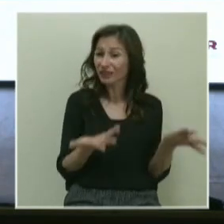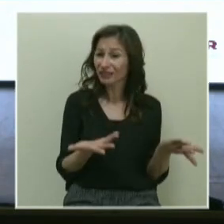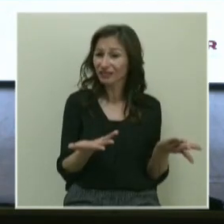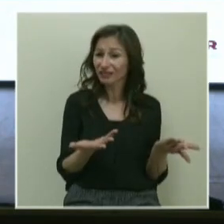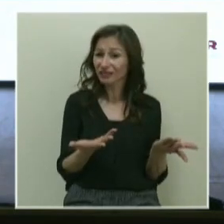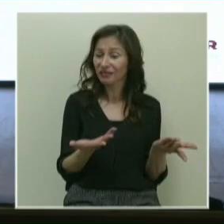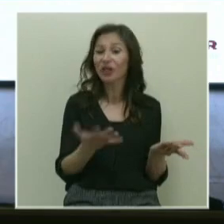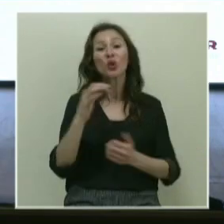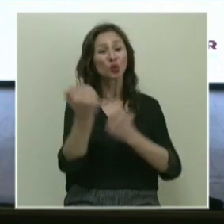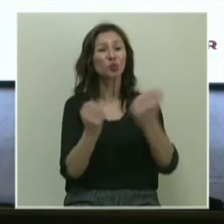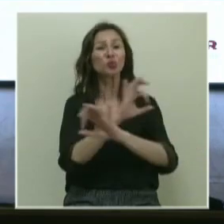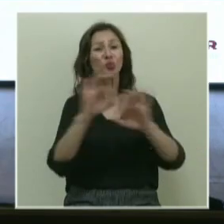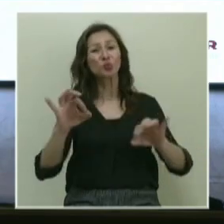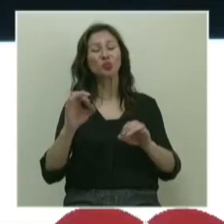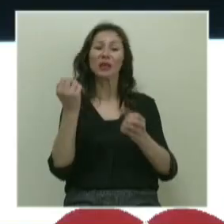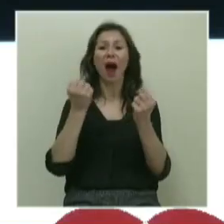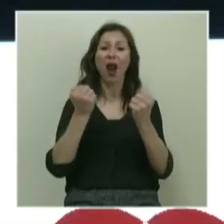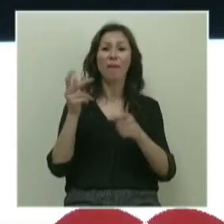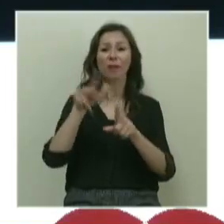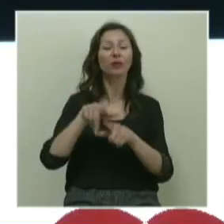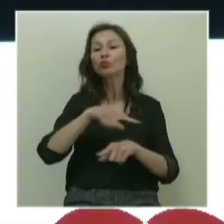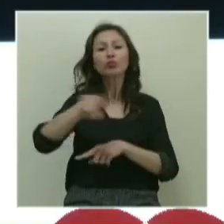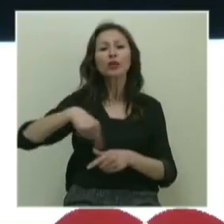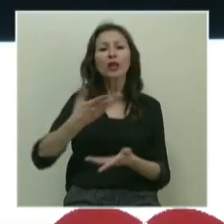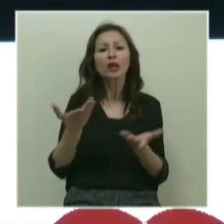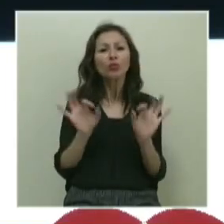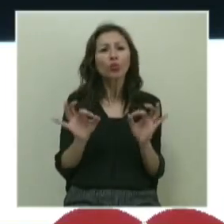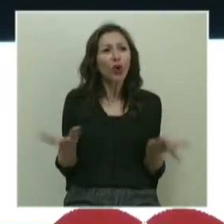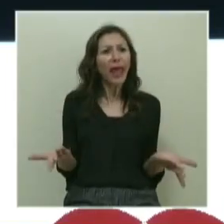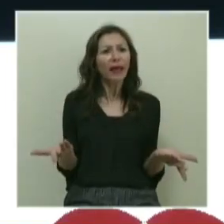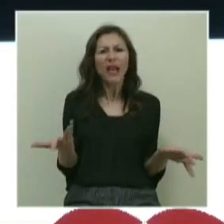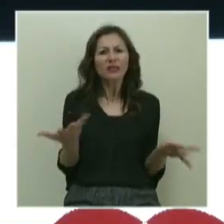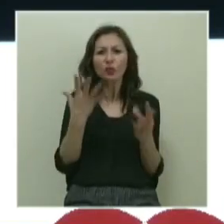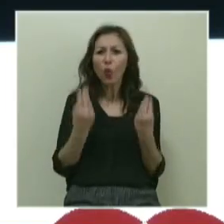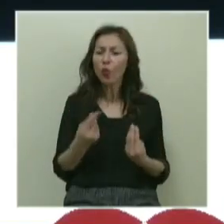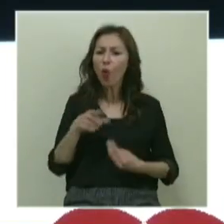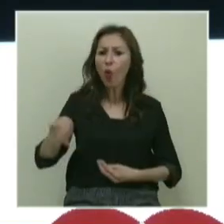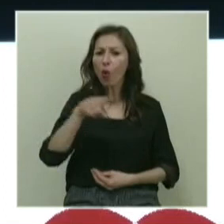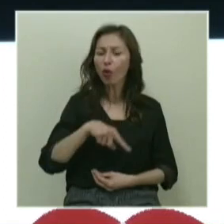sürücüsüz araçlar, bütün bunları mümkün kılan nedir? Nasıl mümkün oluyor bunlar?